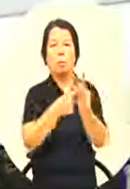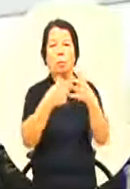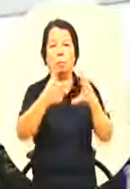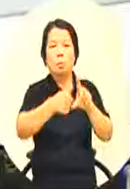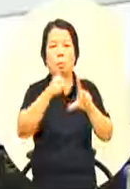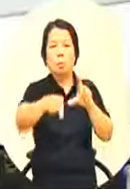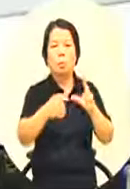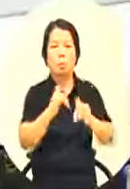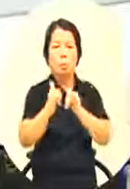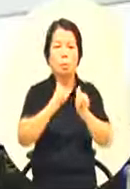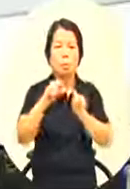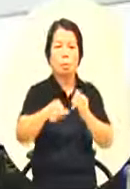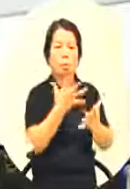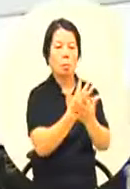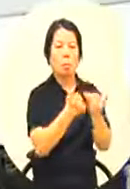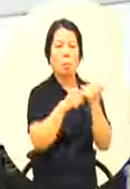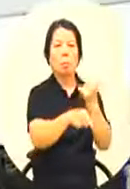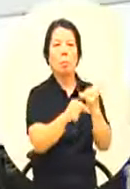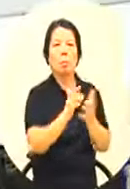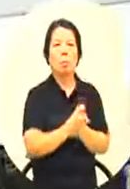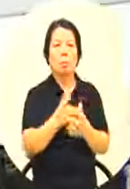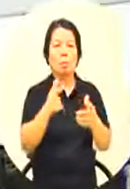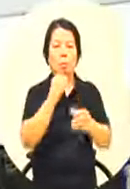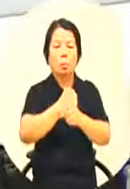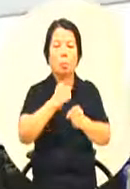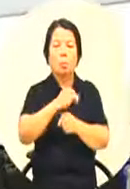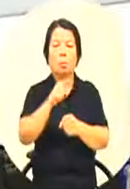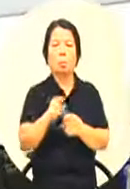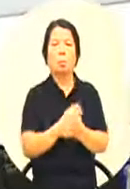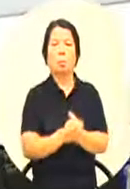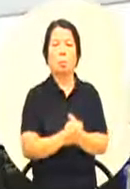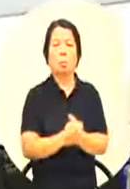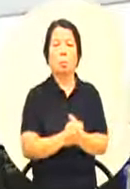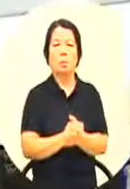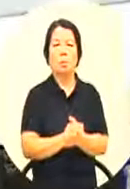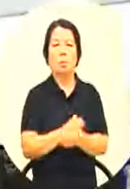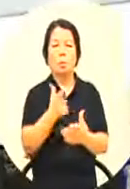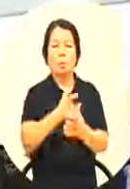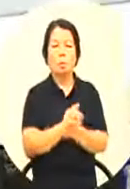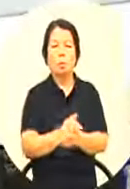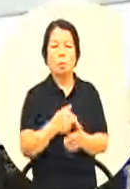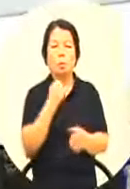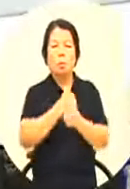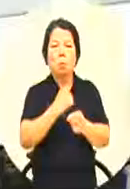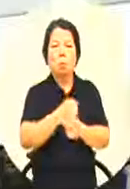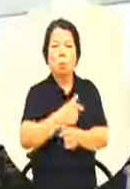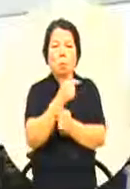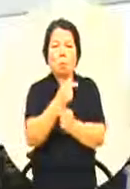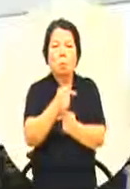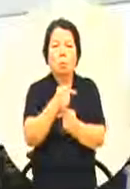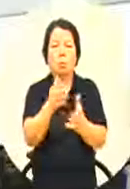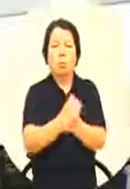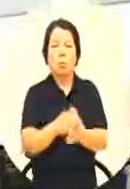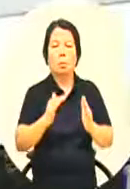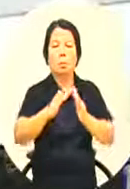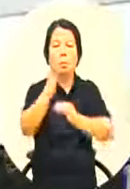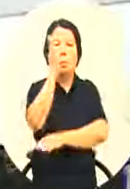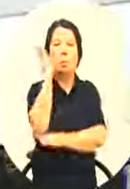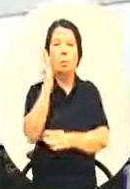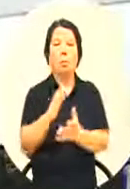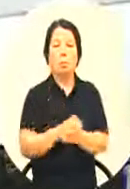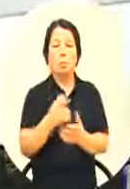些居民这些学童能够做一个很有一个完善就是我们市府要有一个